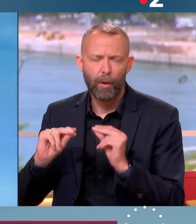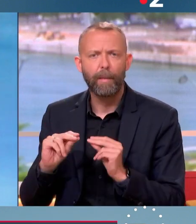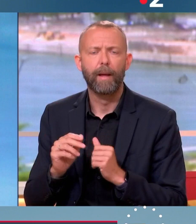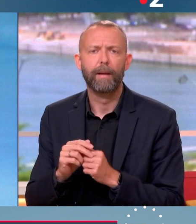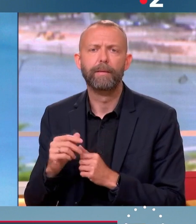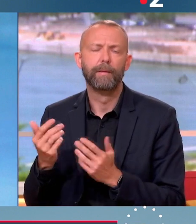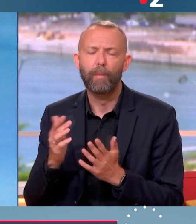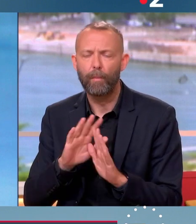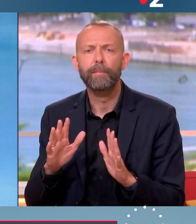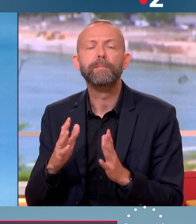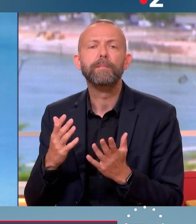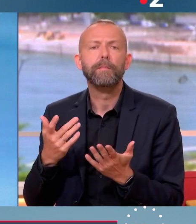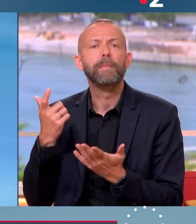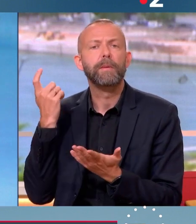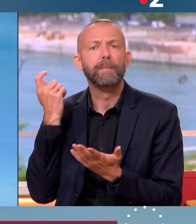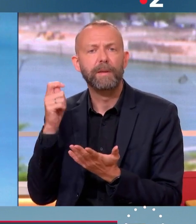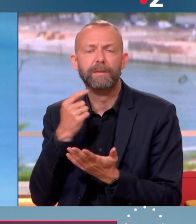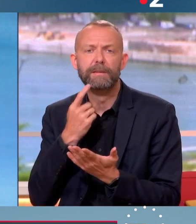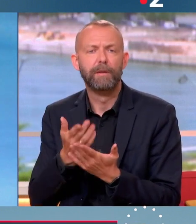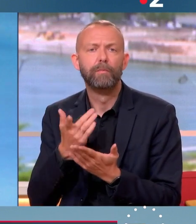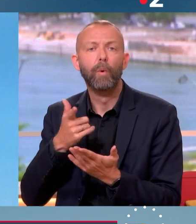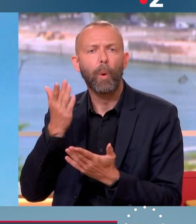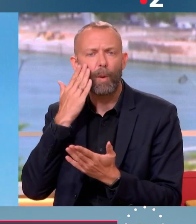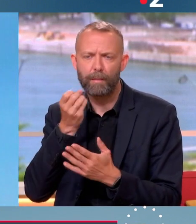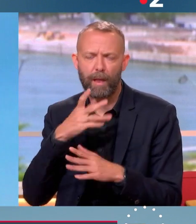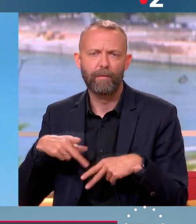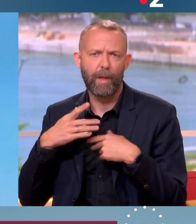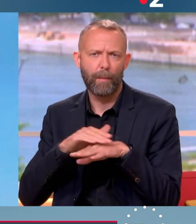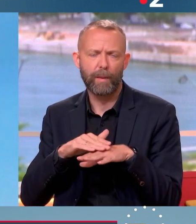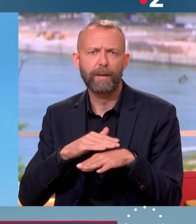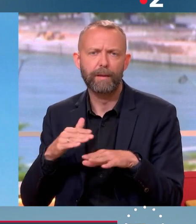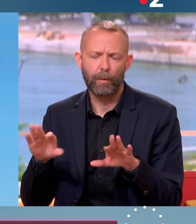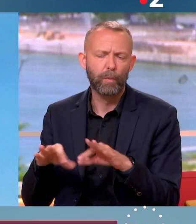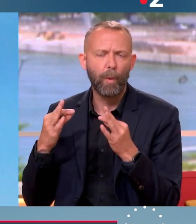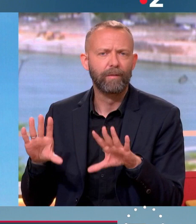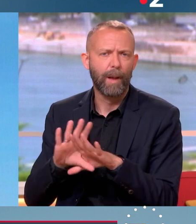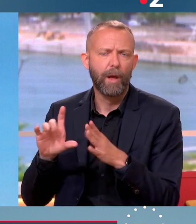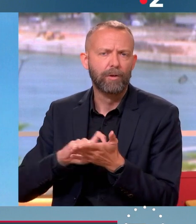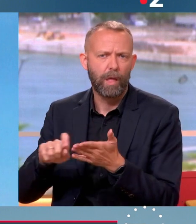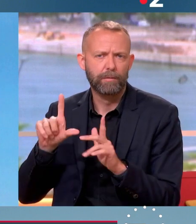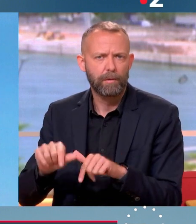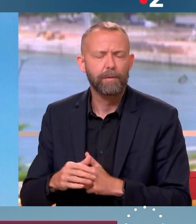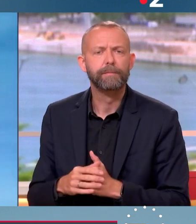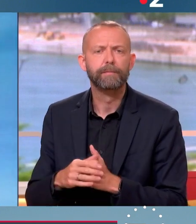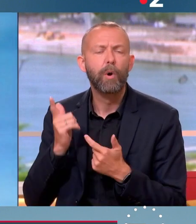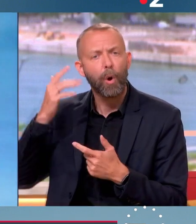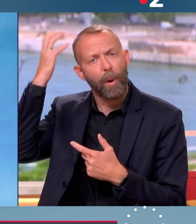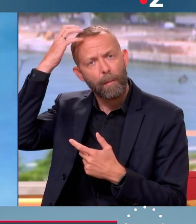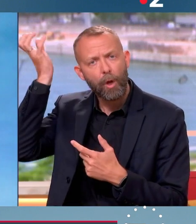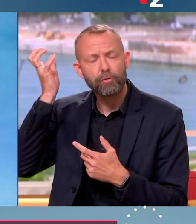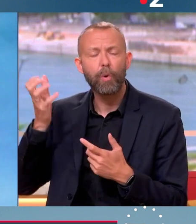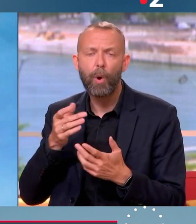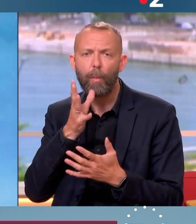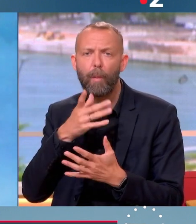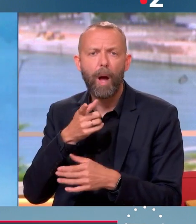et Jean-Luc Mélenchon. En tout cas, le Président dit cela. Vous connaissez bien la vie politique, vous pouvez retrouver les images. Il dit que Jean-Luc Mélenchon ne peut pas